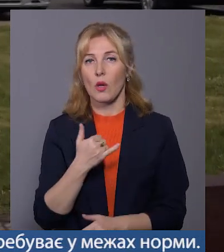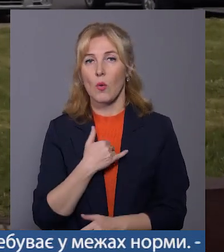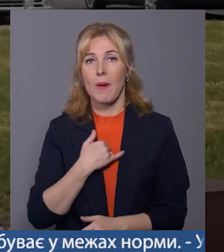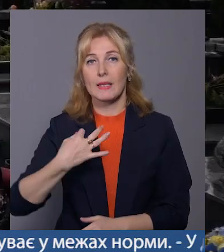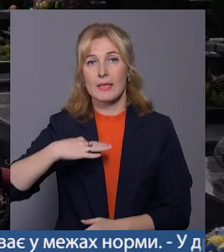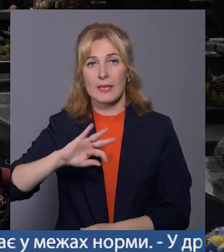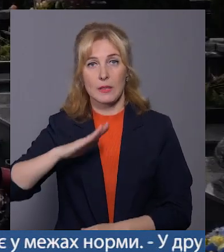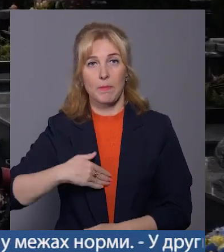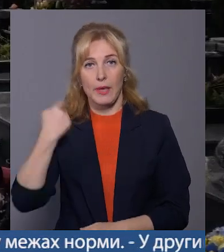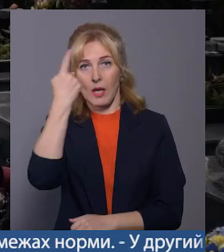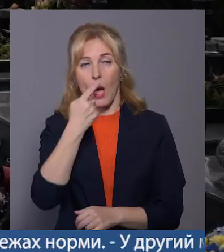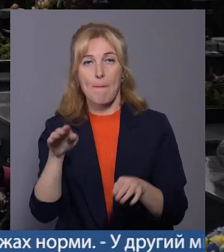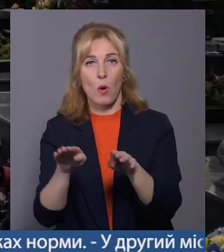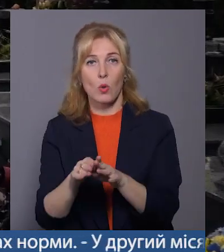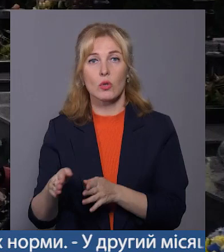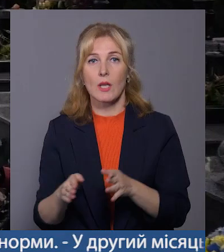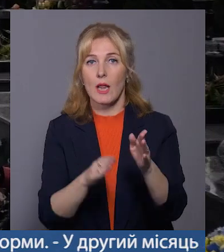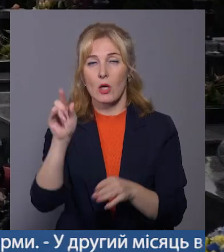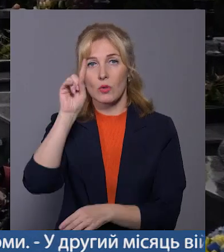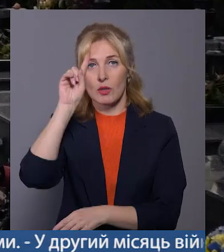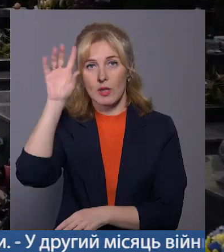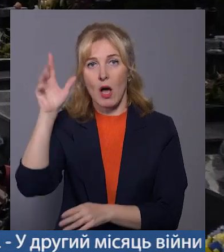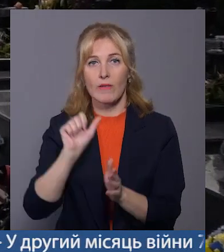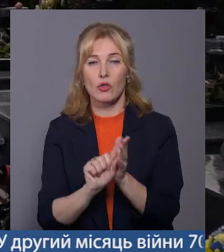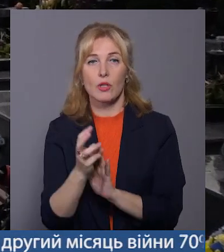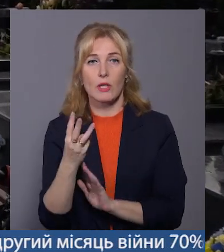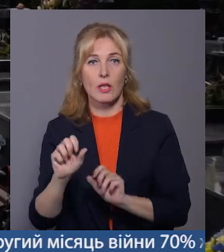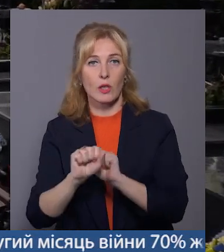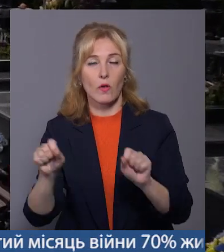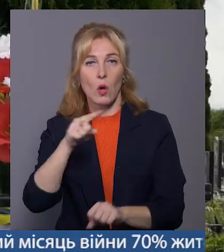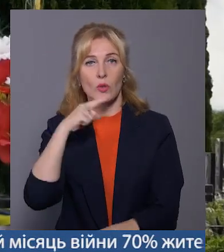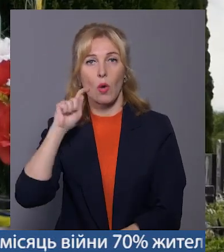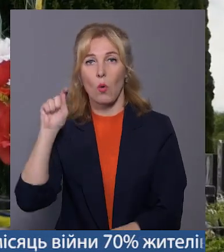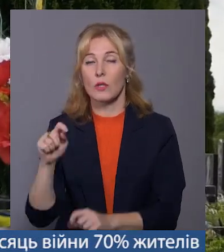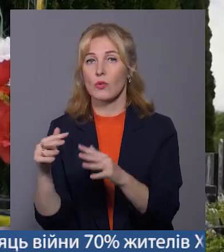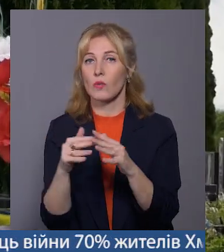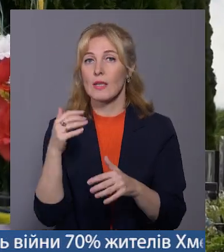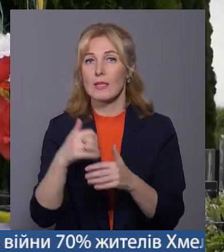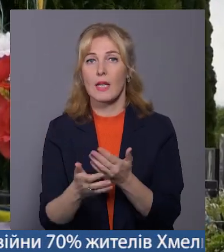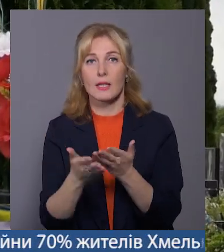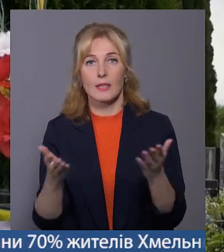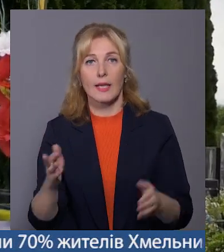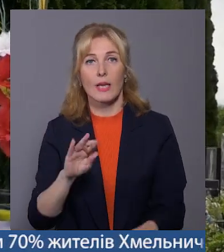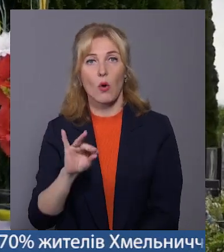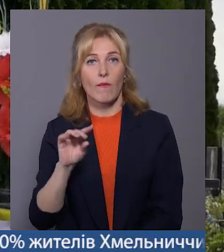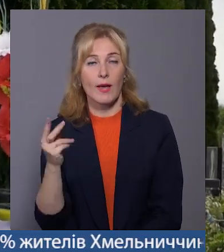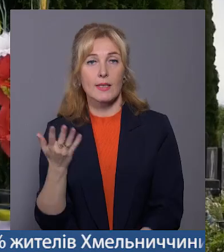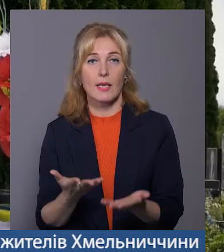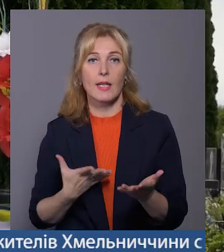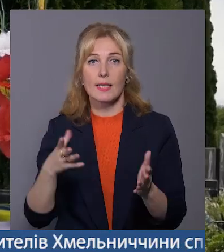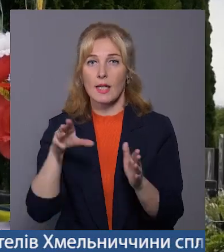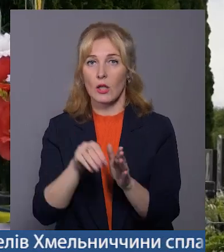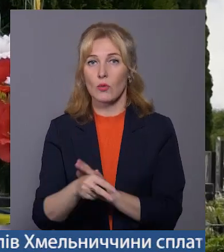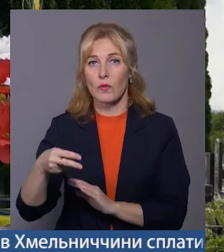нього дуже похожий. На Алеї Слави – могили 63 героїв російсько-української війни. Серед них – Максим Яровець, який загинув у